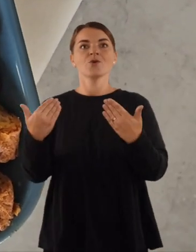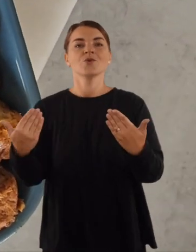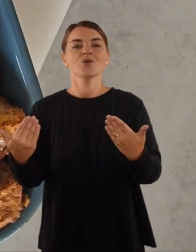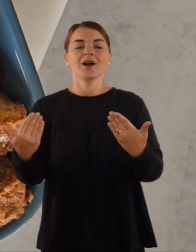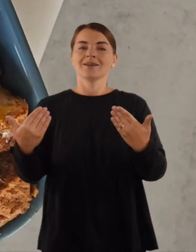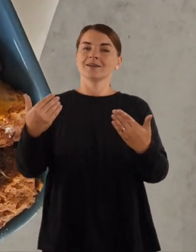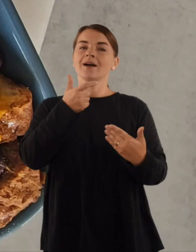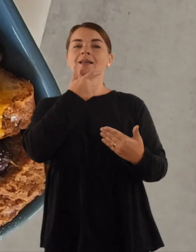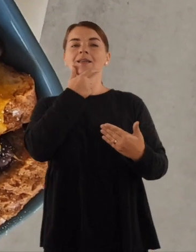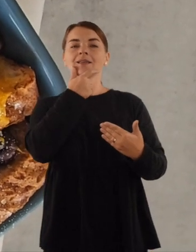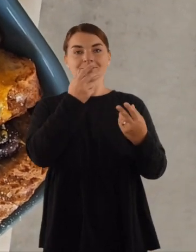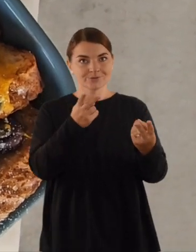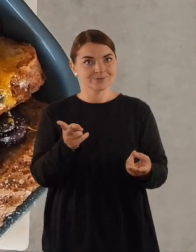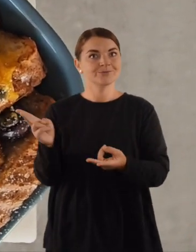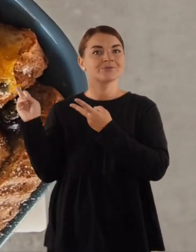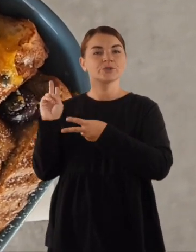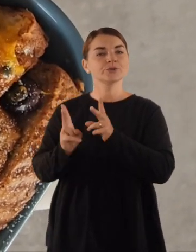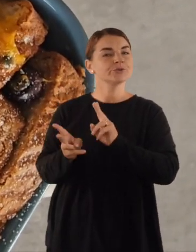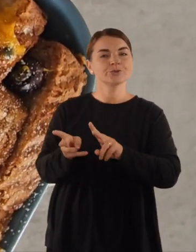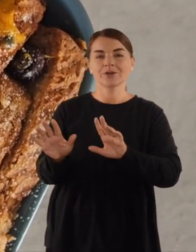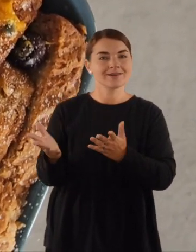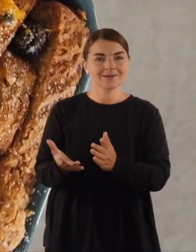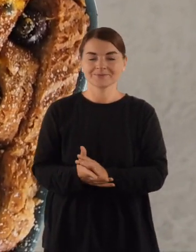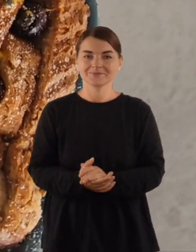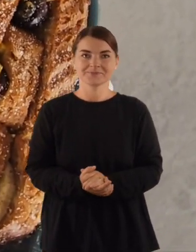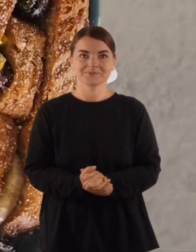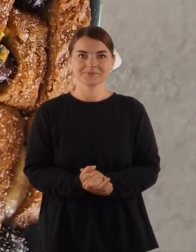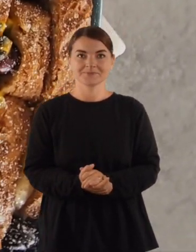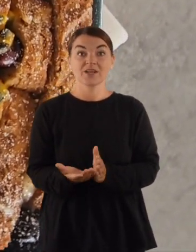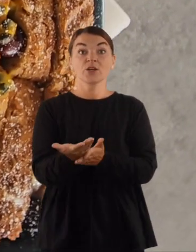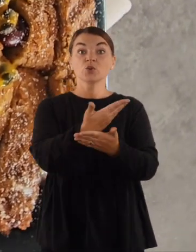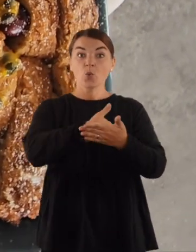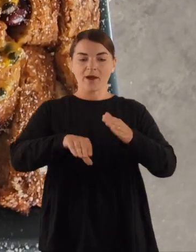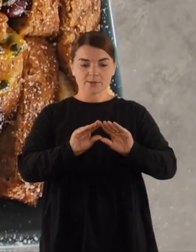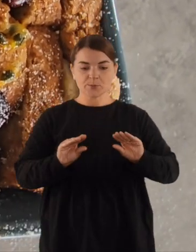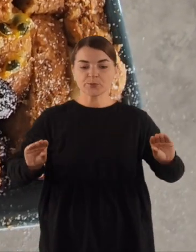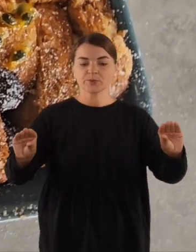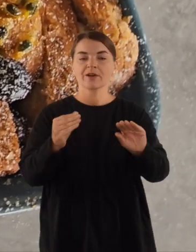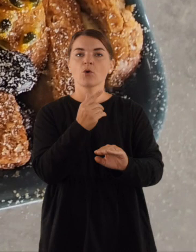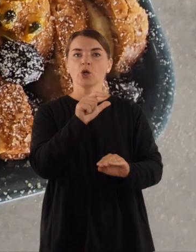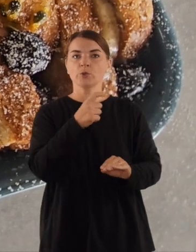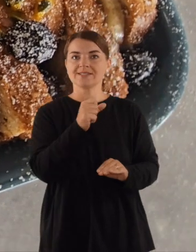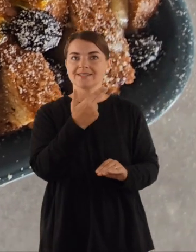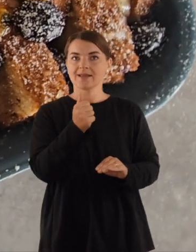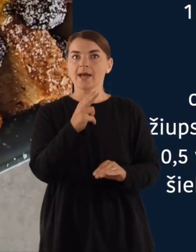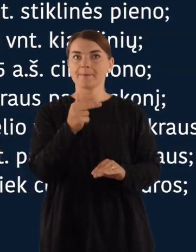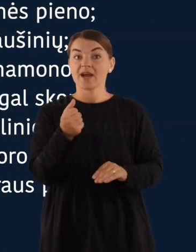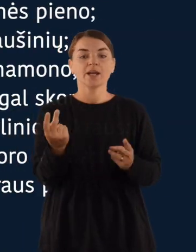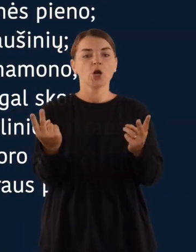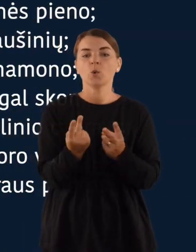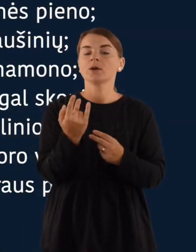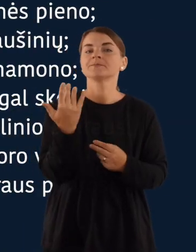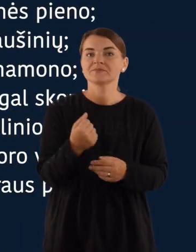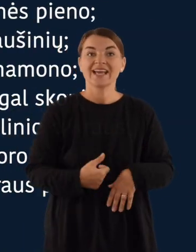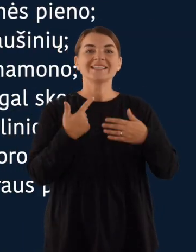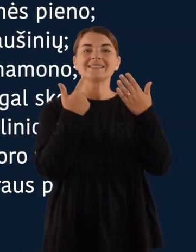įkvėpimo ir fantazijos, o dabar dėmesio gamybos procesas. Duonos pudingas pagal liuciną rimgailę. Jums reikės